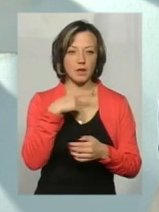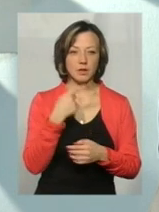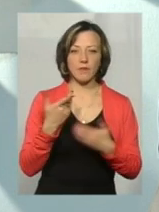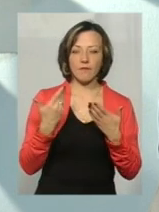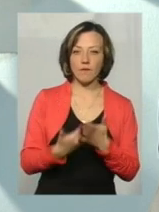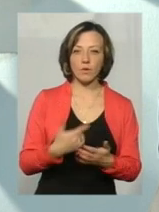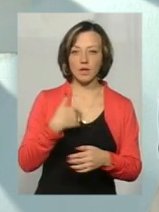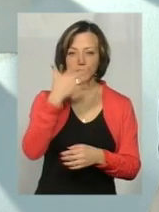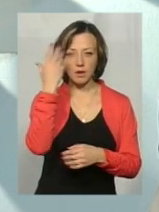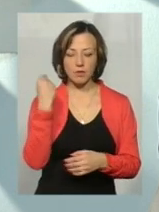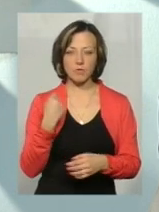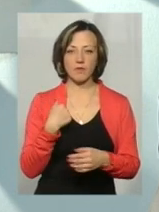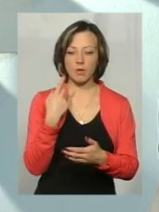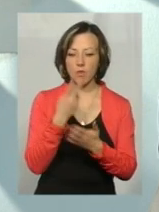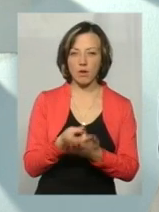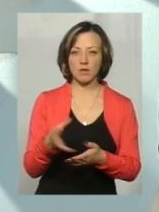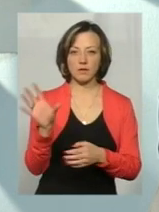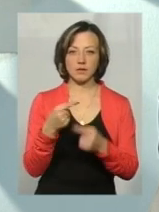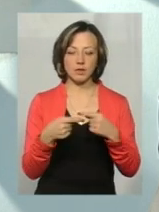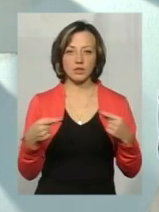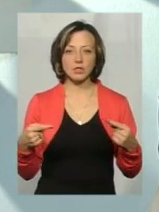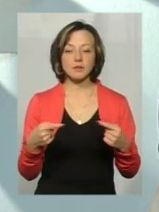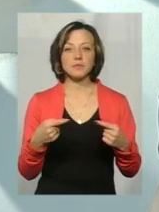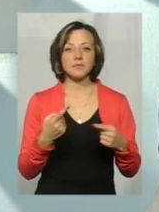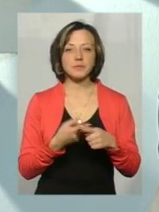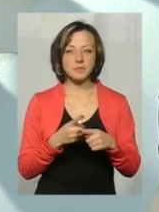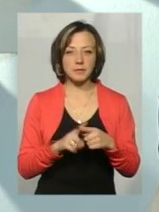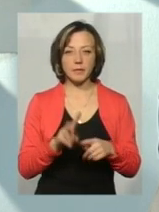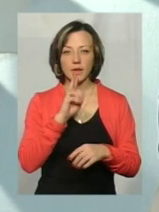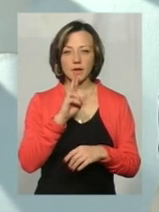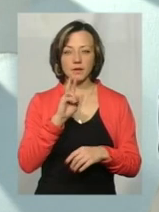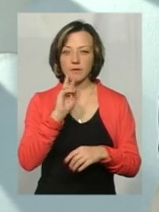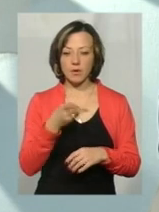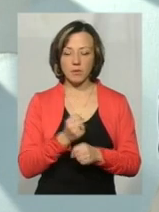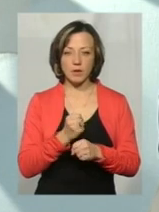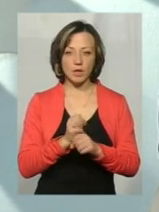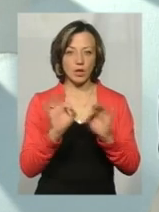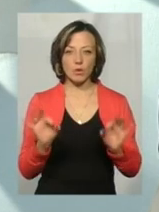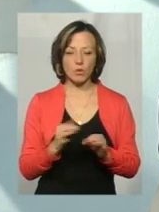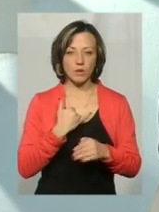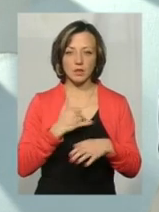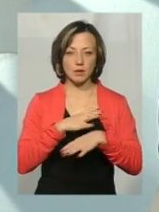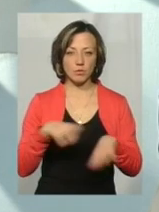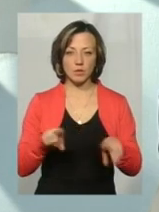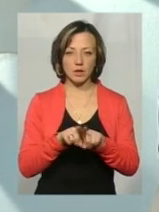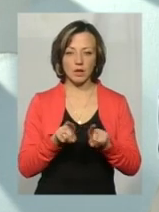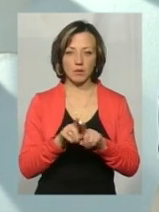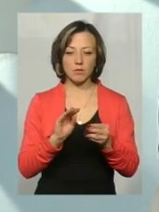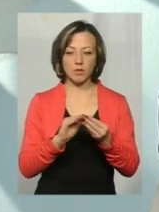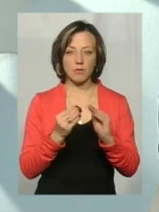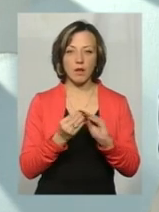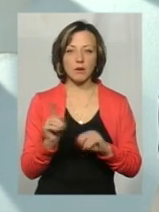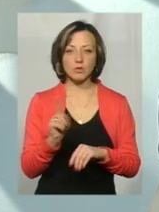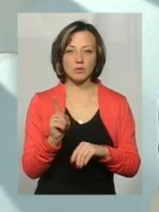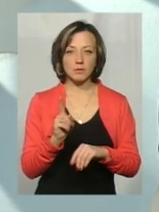«вот, я там десь забув, а я тобі показую» все інше. Тобто, два роки ми вже майже працюємо, а ніколи в нас не було таких якихось епізодів,